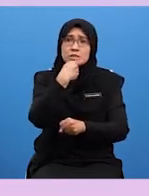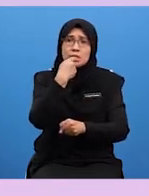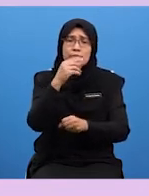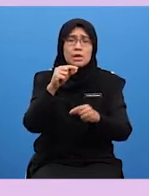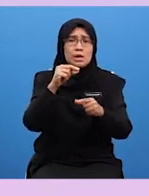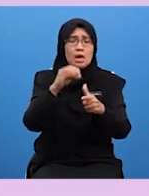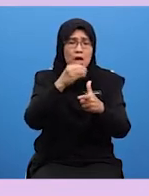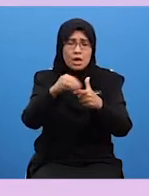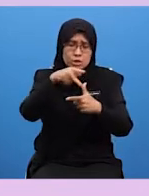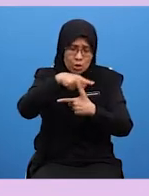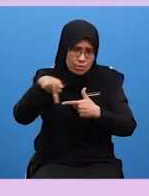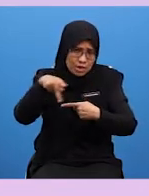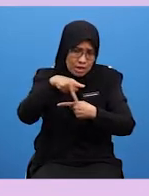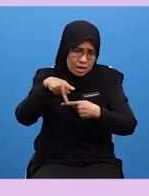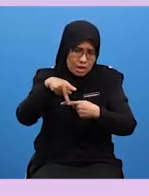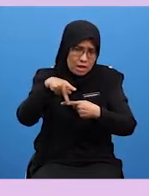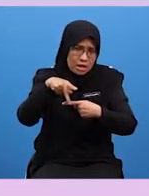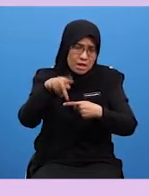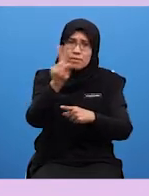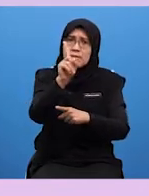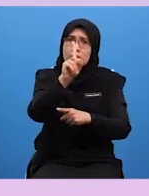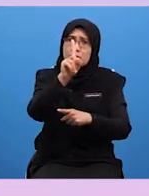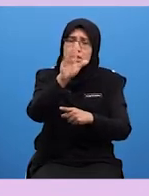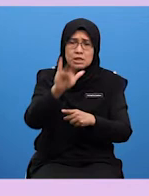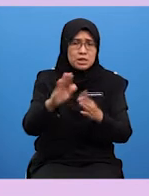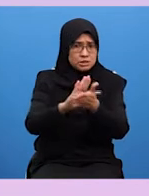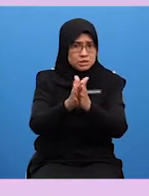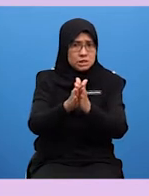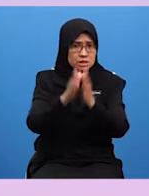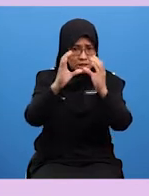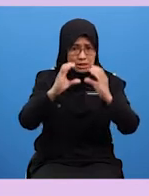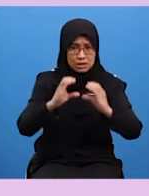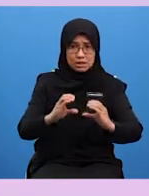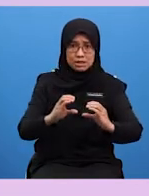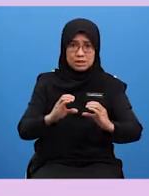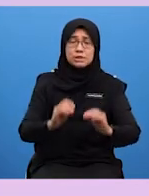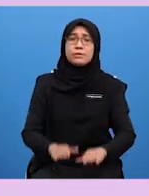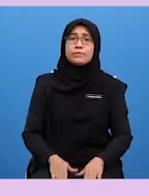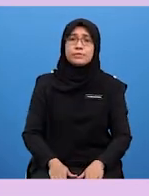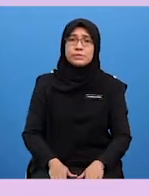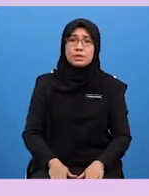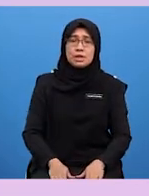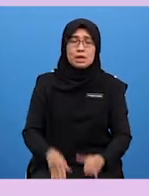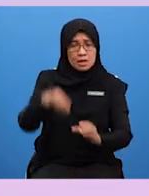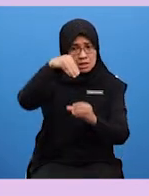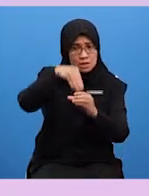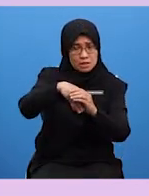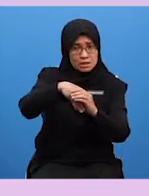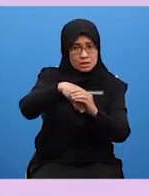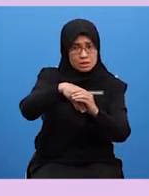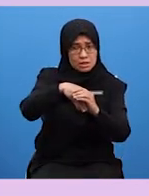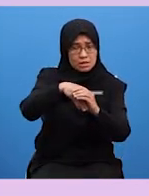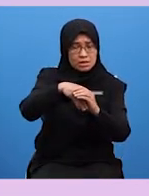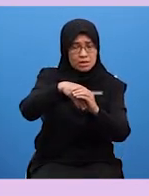manakah yang menjadi klien kepada tugasan tersebut Menerusi permasalahan kajian ini